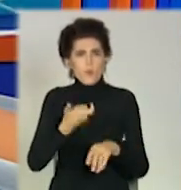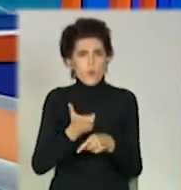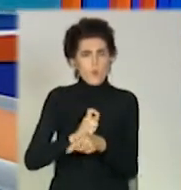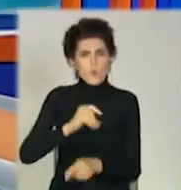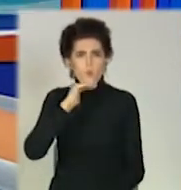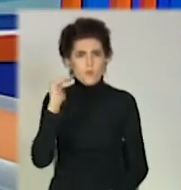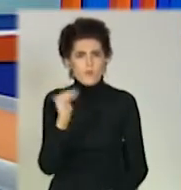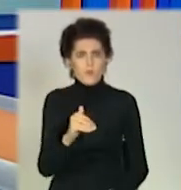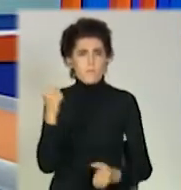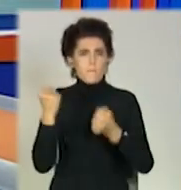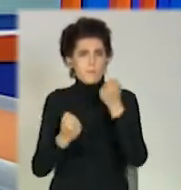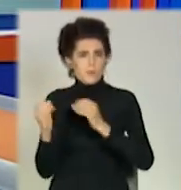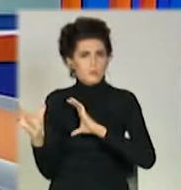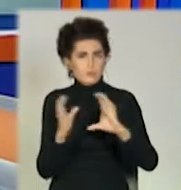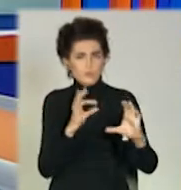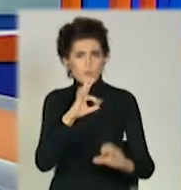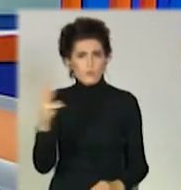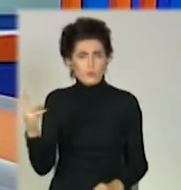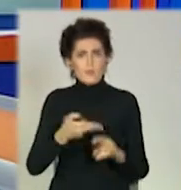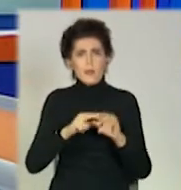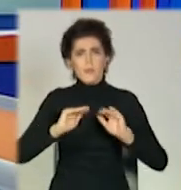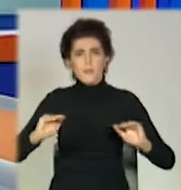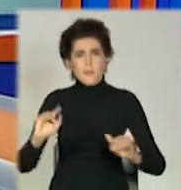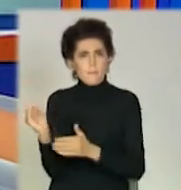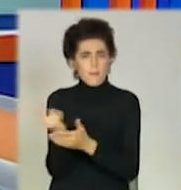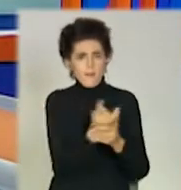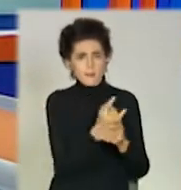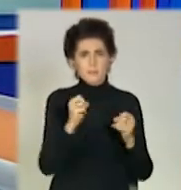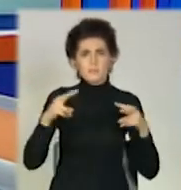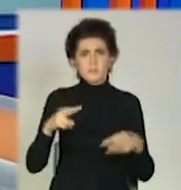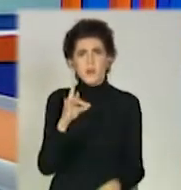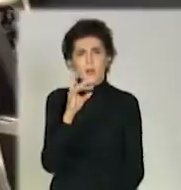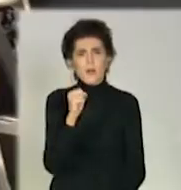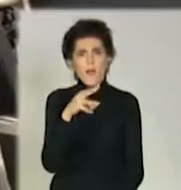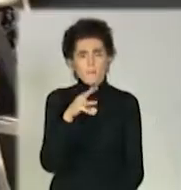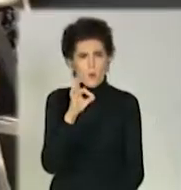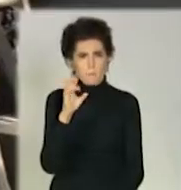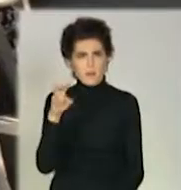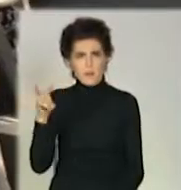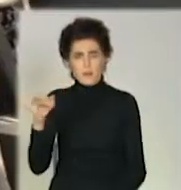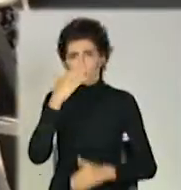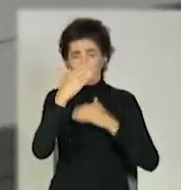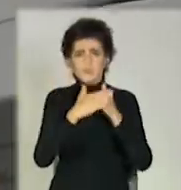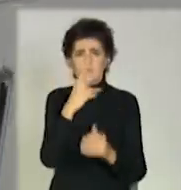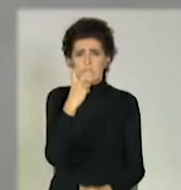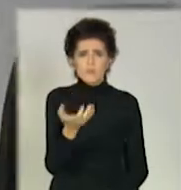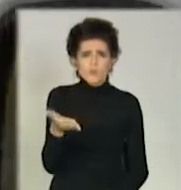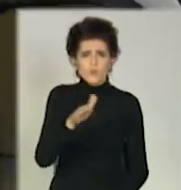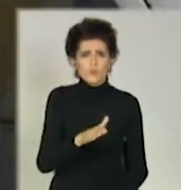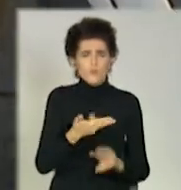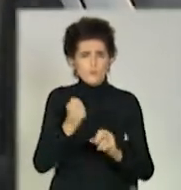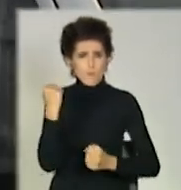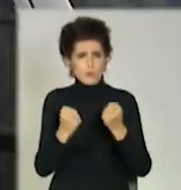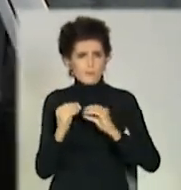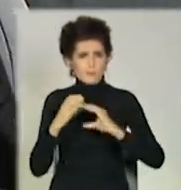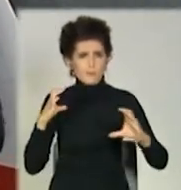недоношених малюків та надсучасні реанімобілі. Проєкт «200 швидких для України» – це